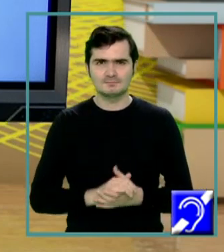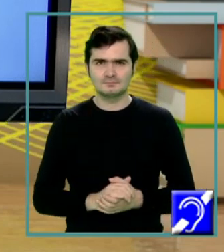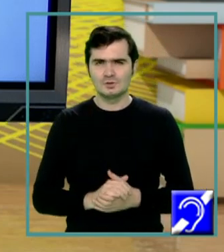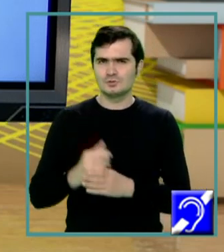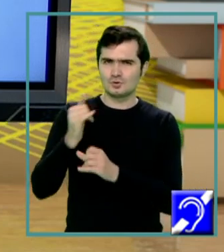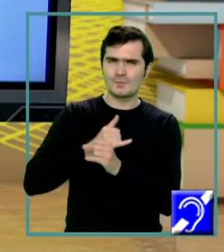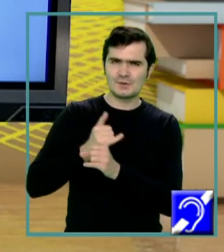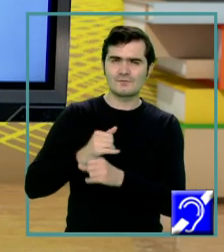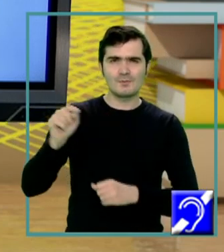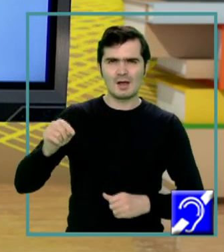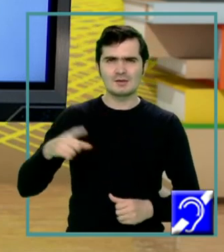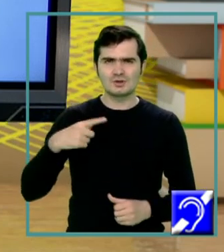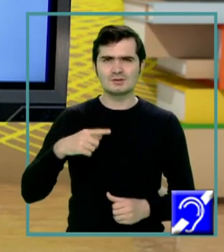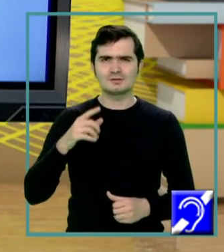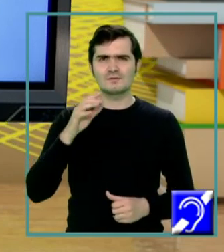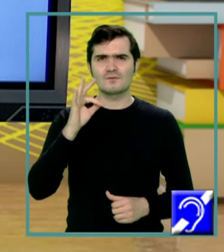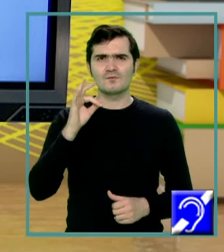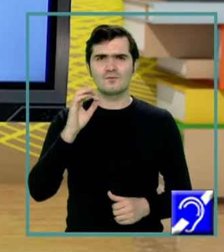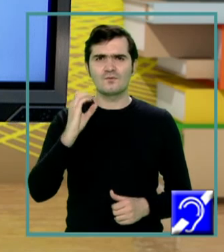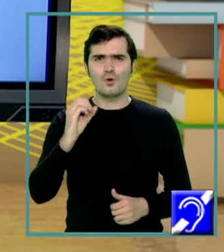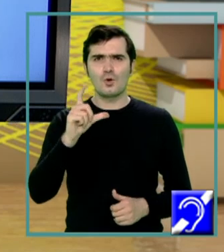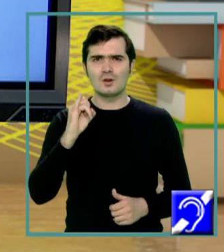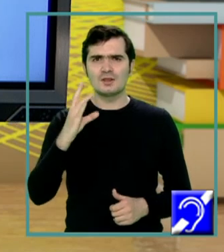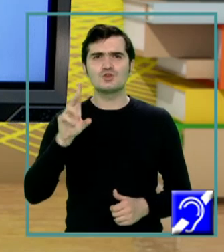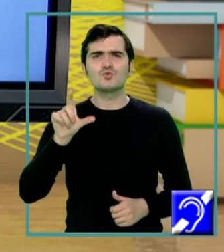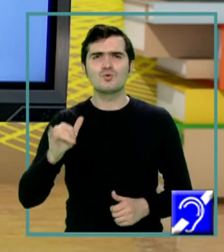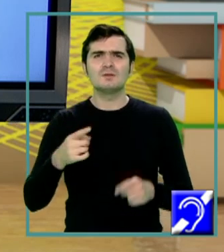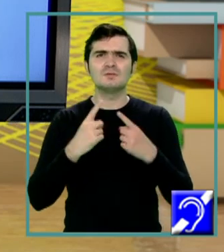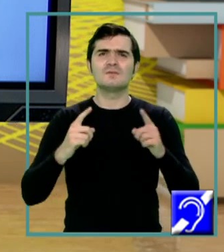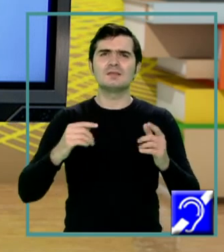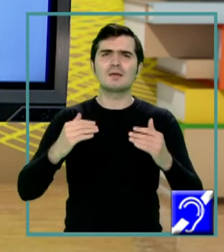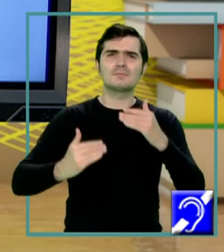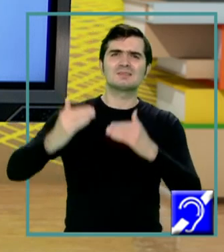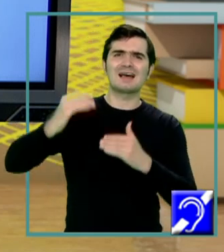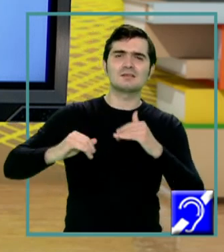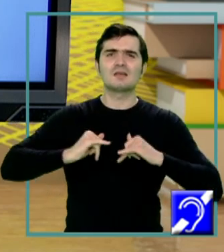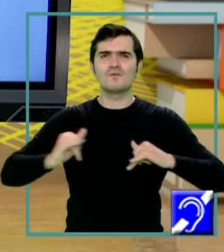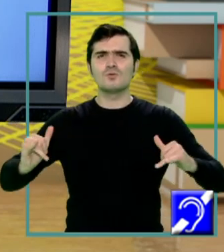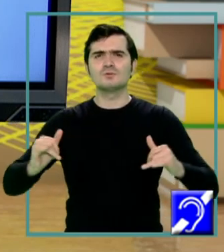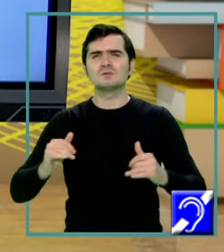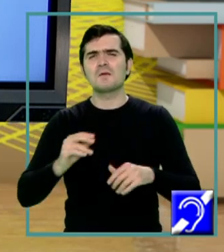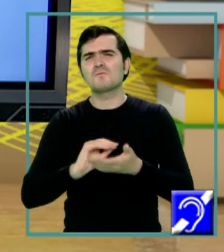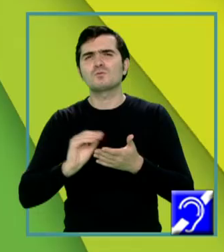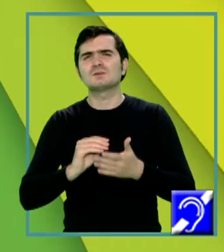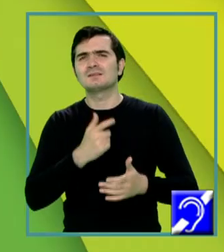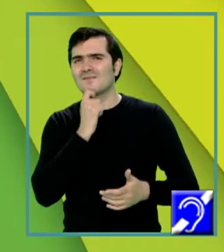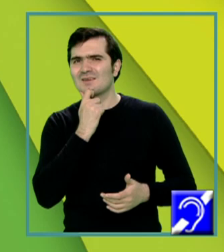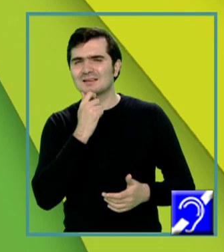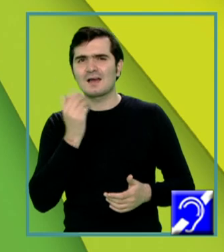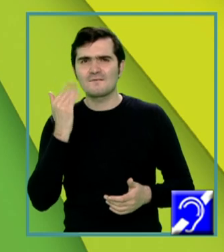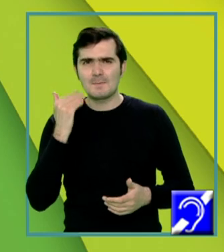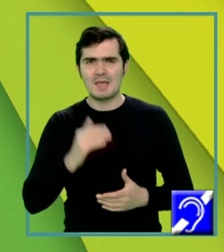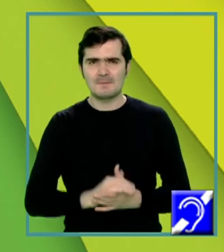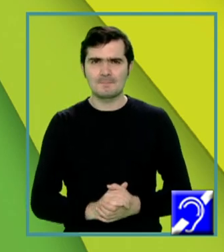Observăm, aici se află folicul în diverse stadii de evoluție în funcție de vârsta femei și de momentul ciclului reproducător în care se află